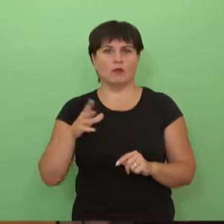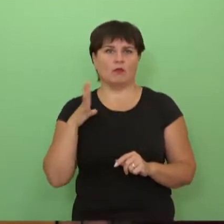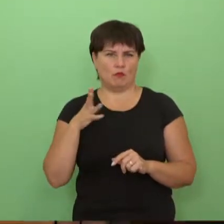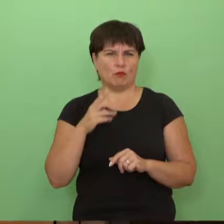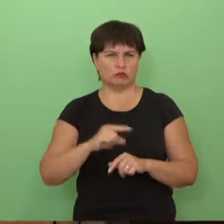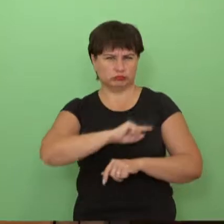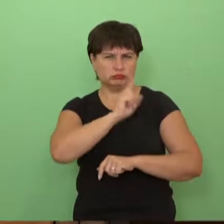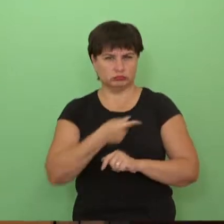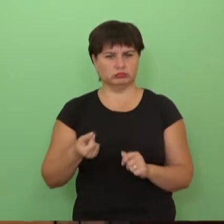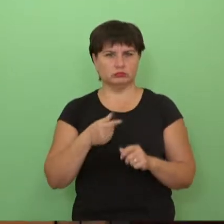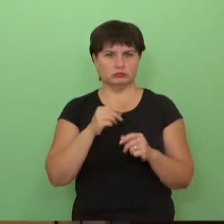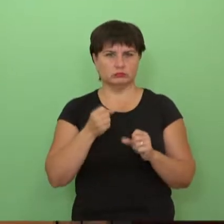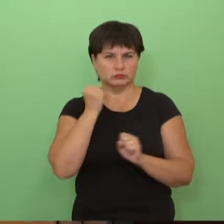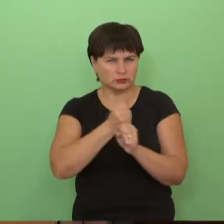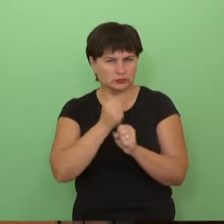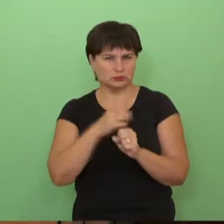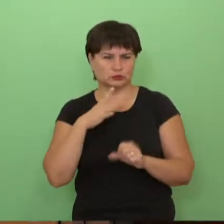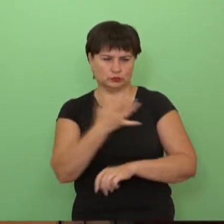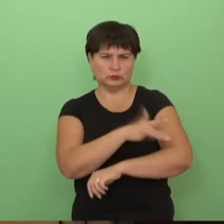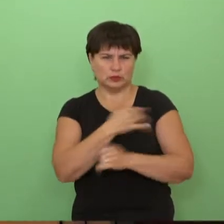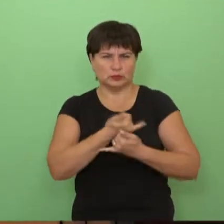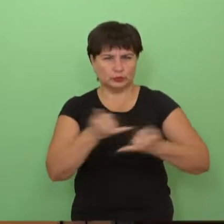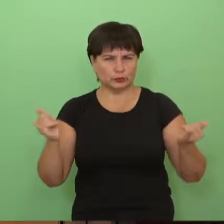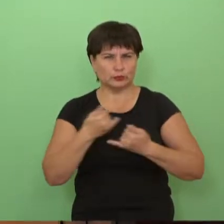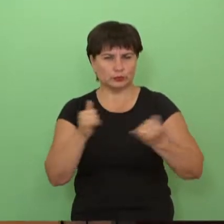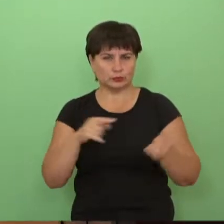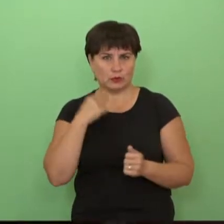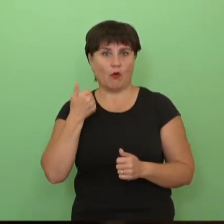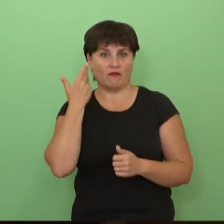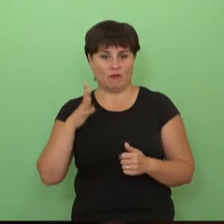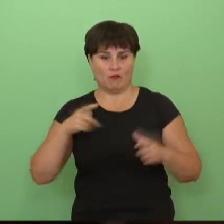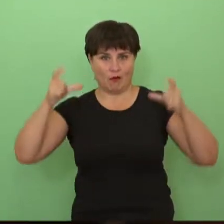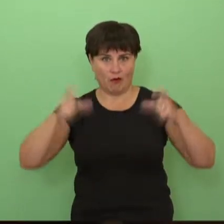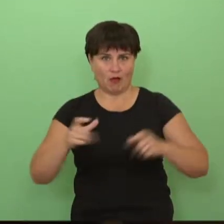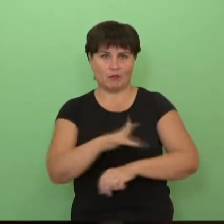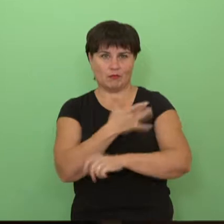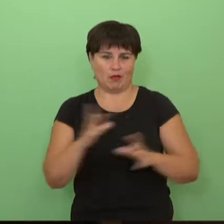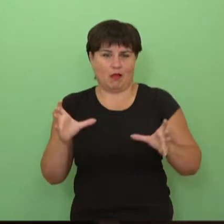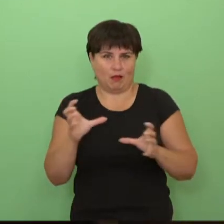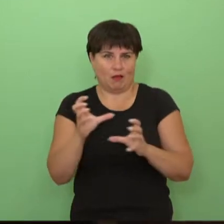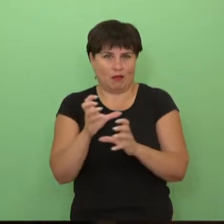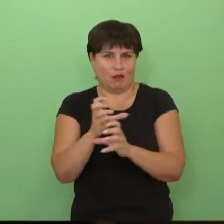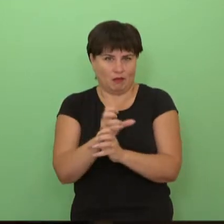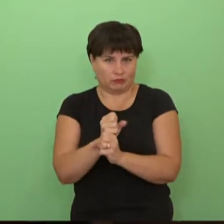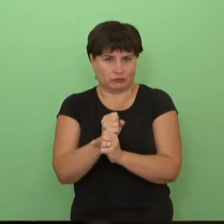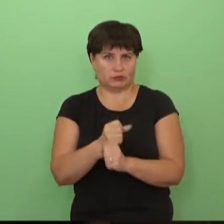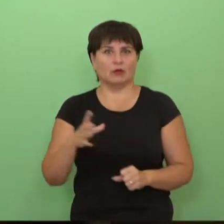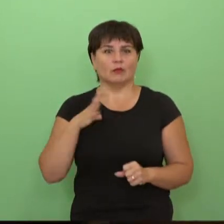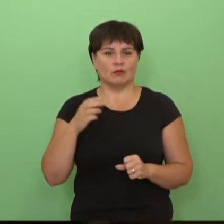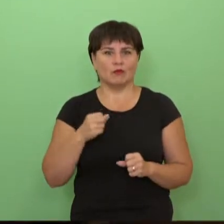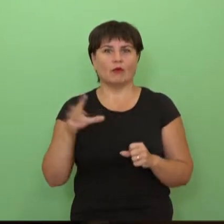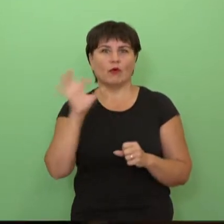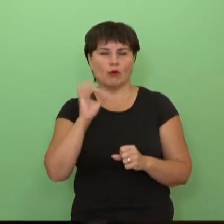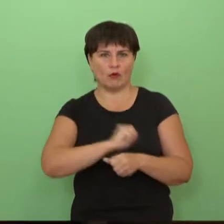aptarnauta daug daugiau pacientų. Vėliau dėl ribojimų įvairių paslaugų sumažėjo, nes visos pajėgos buvo mestos rūpintis